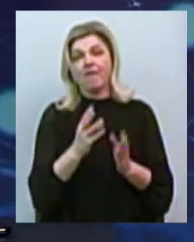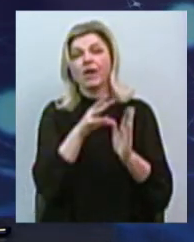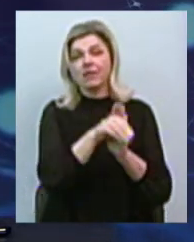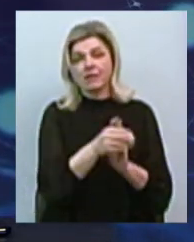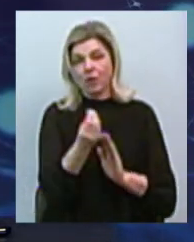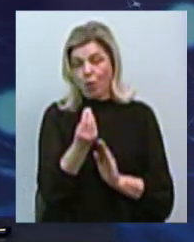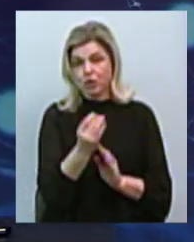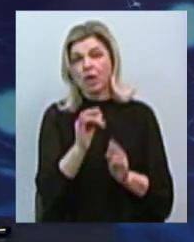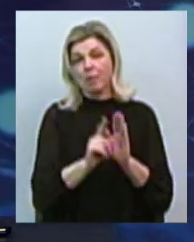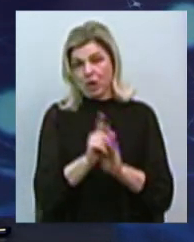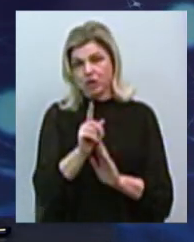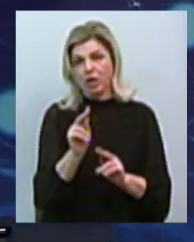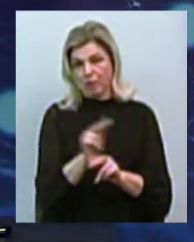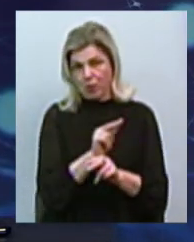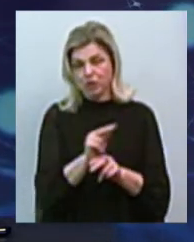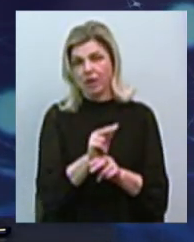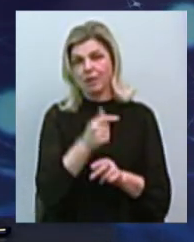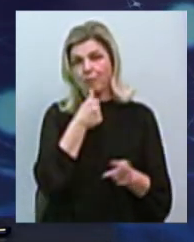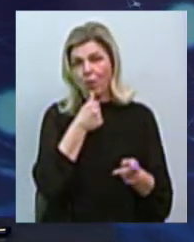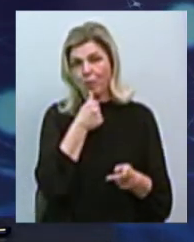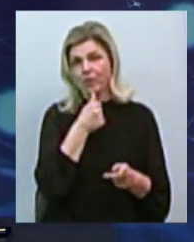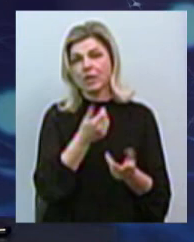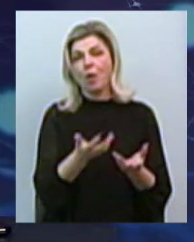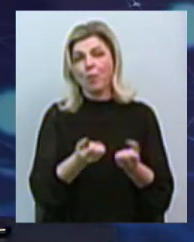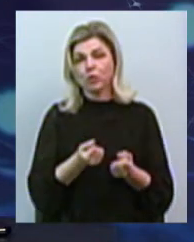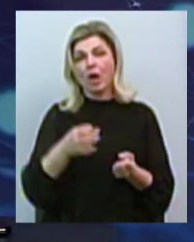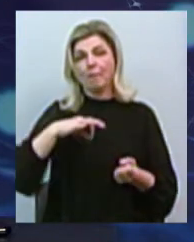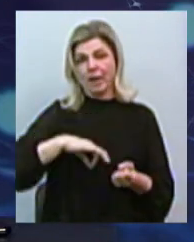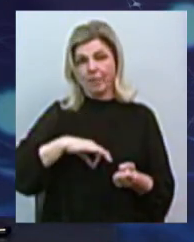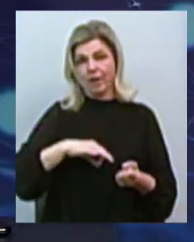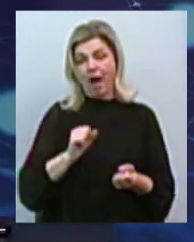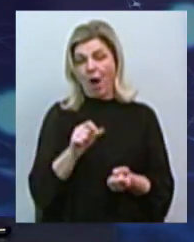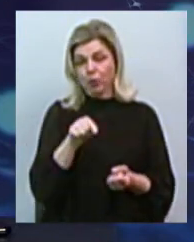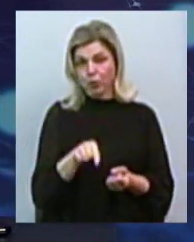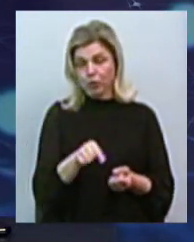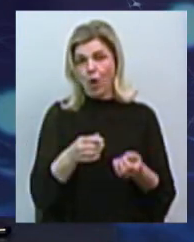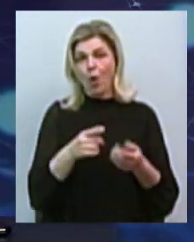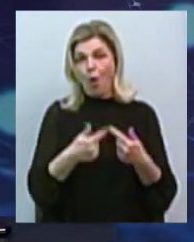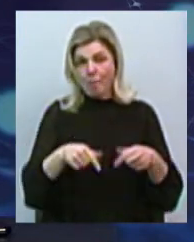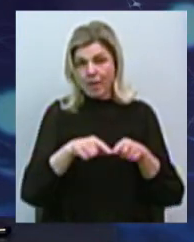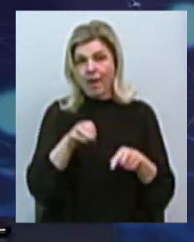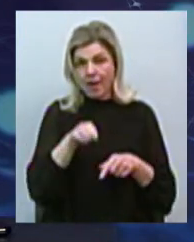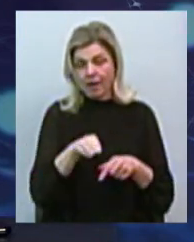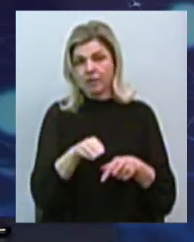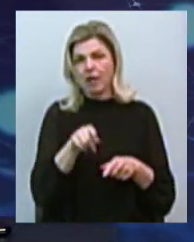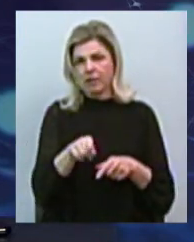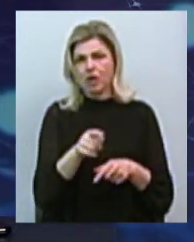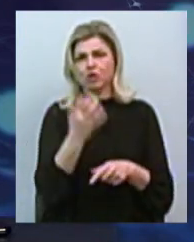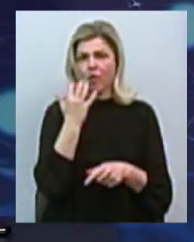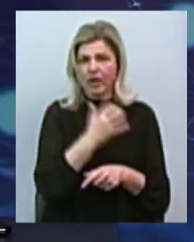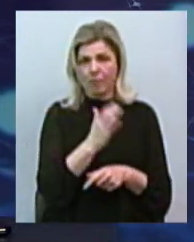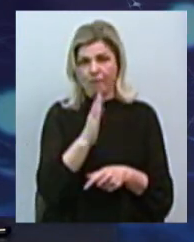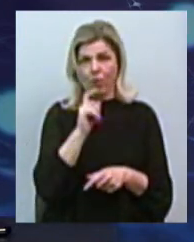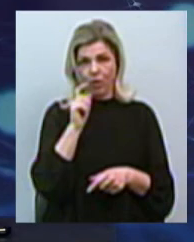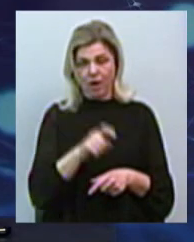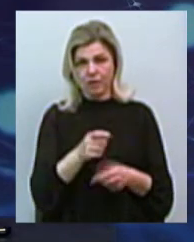почати спробувати отримувати прибуток. А тут об'єкт, який є найсучаснішим в Україні,